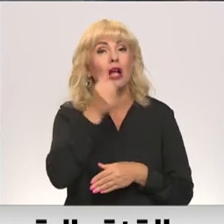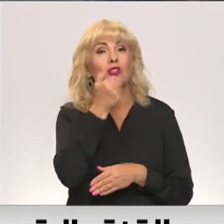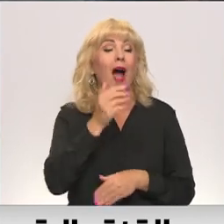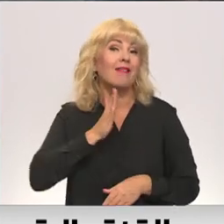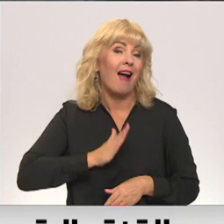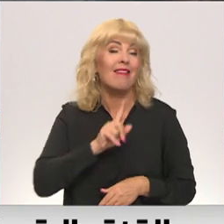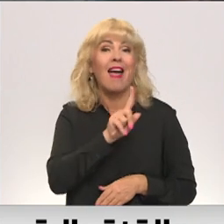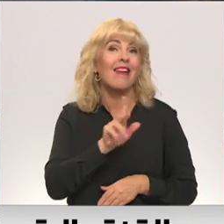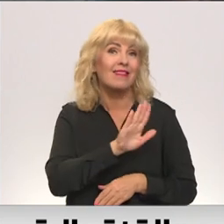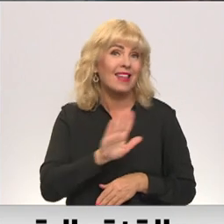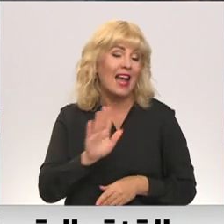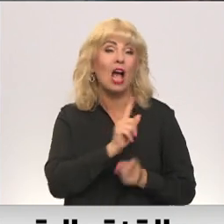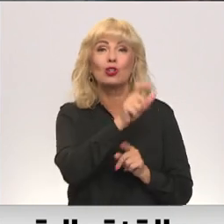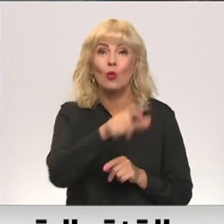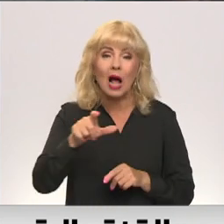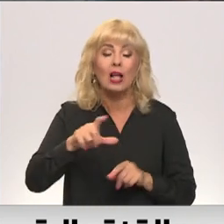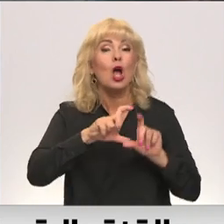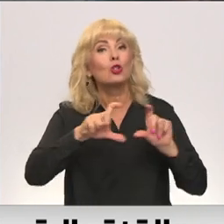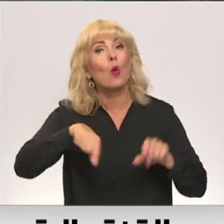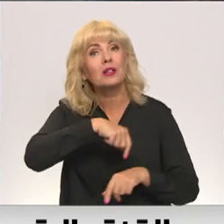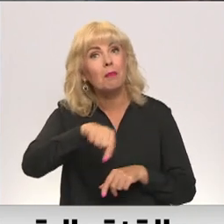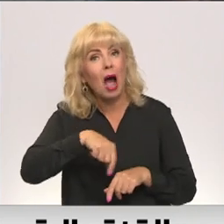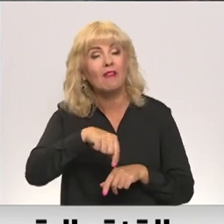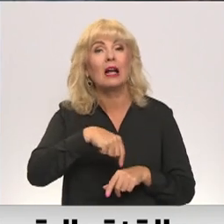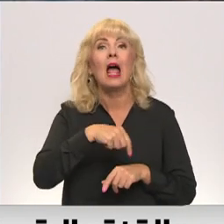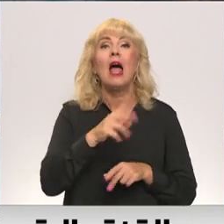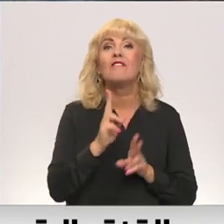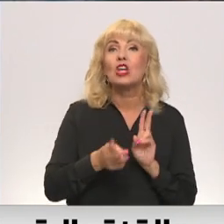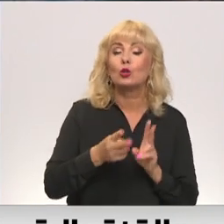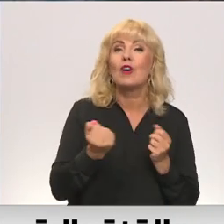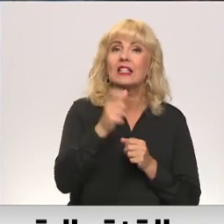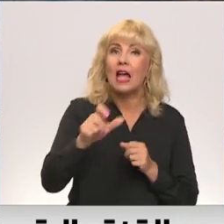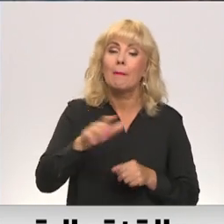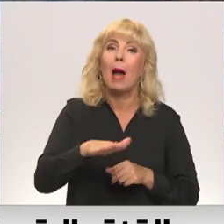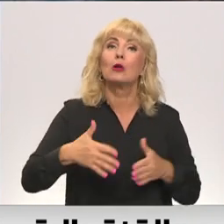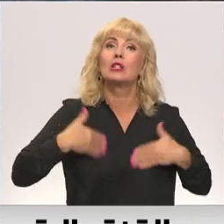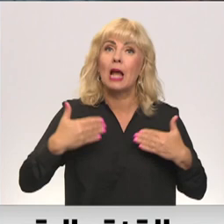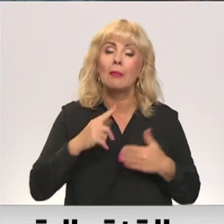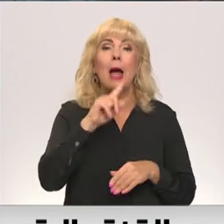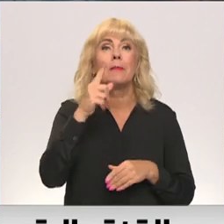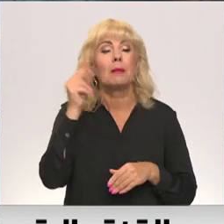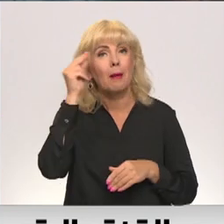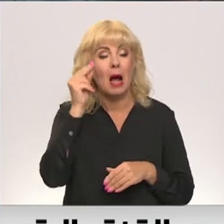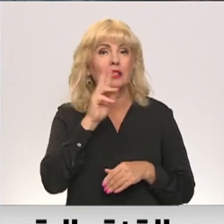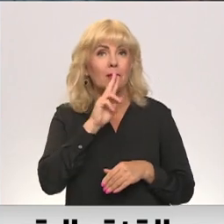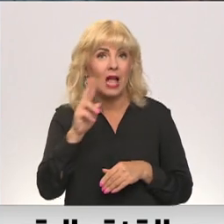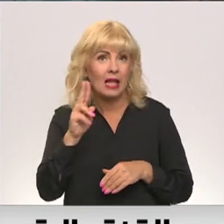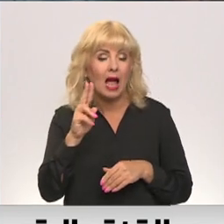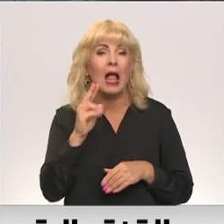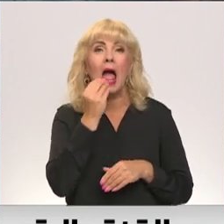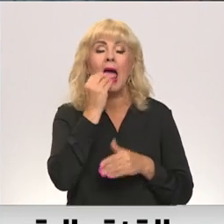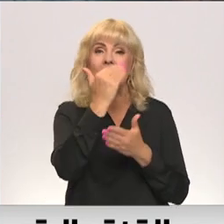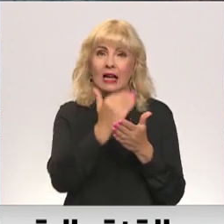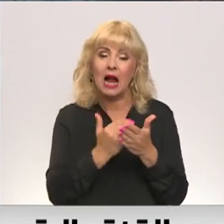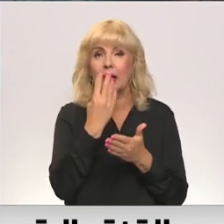tikai skolotāja, bet arī skolu pavāri un virtuves darbinieki. Lai bērnu siepriecinātu, pirmajā mācību nedēļā daudz vietē dienkartē paredzēti